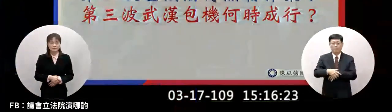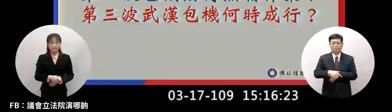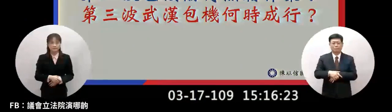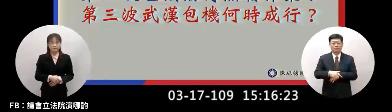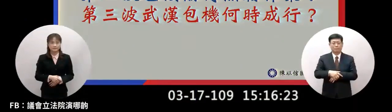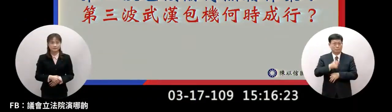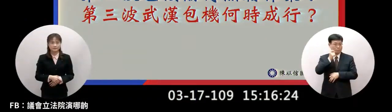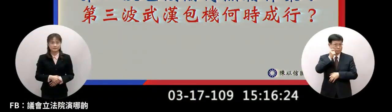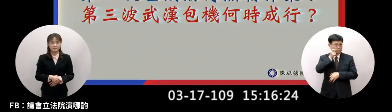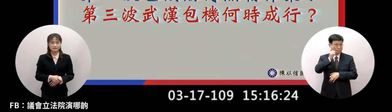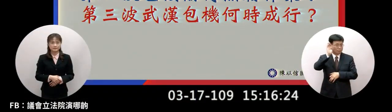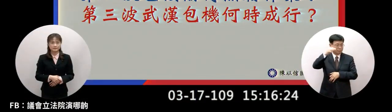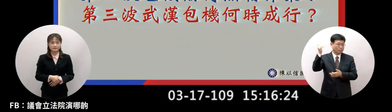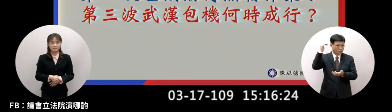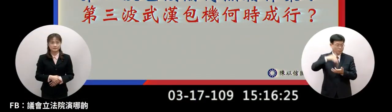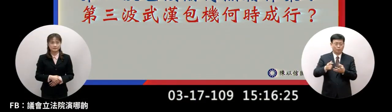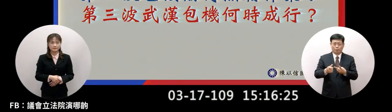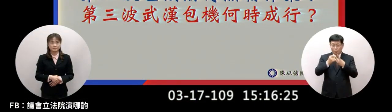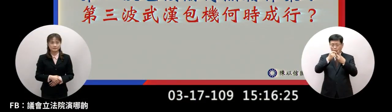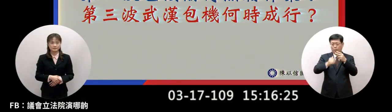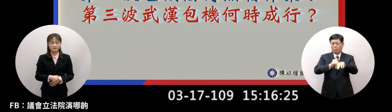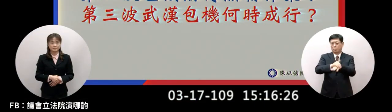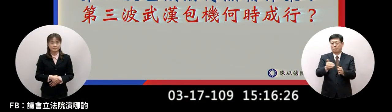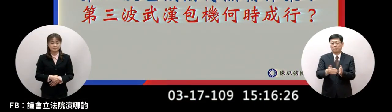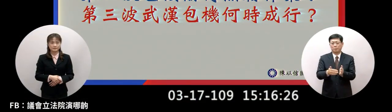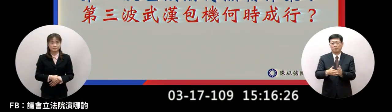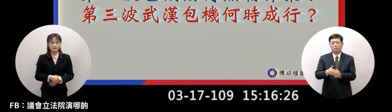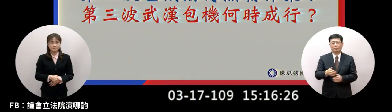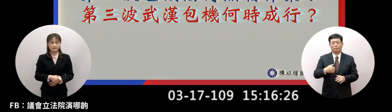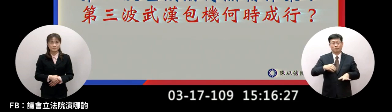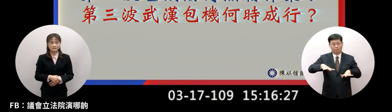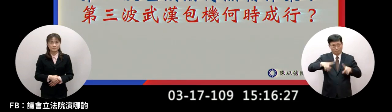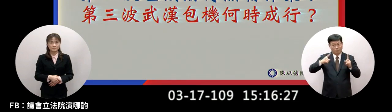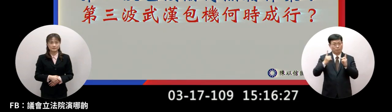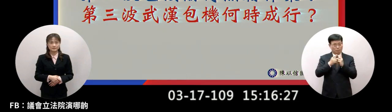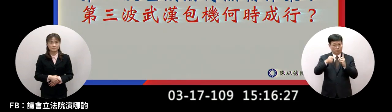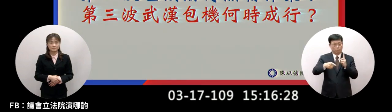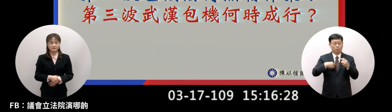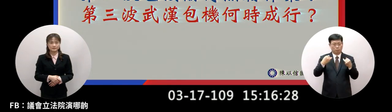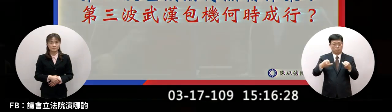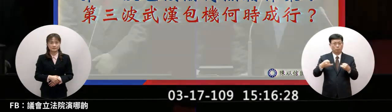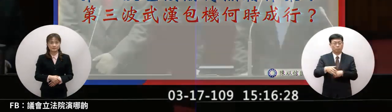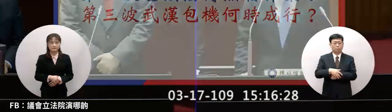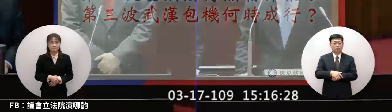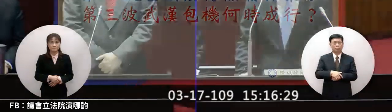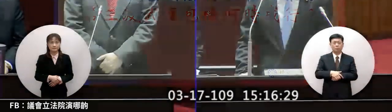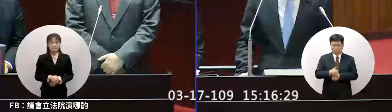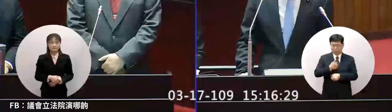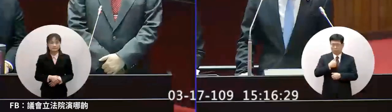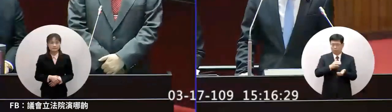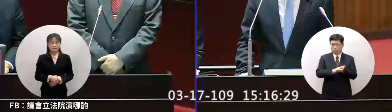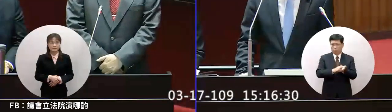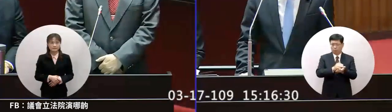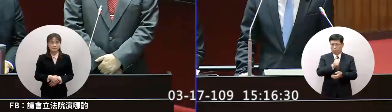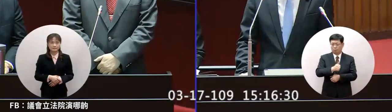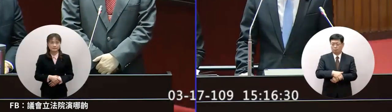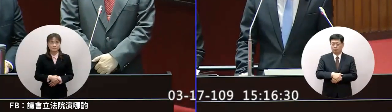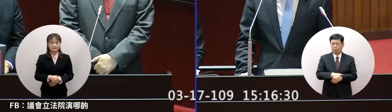在一個月之後總算是成行了那麼我們首先對於這個成果必須要表達肯定